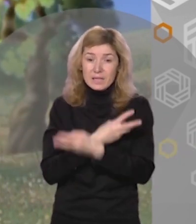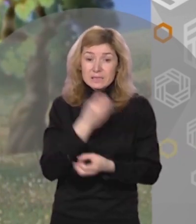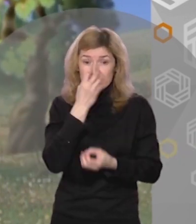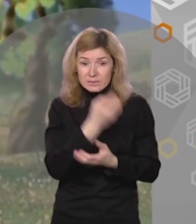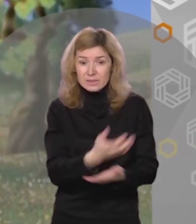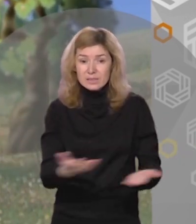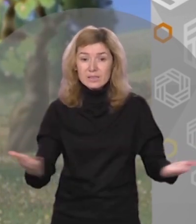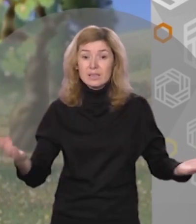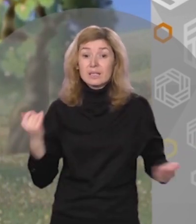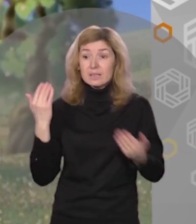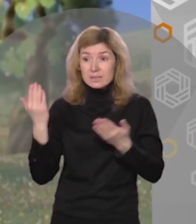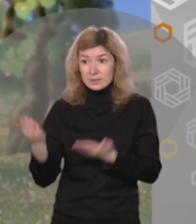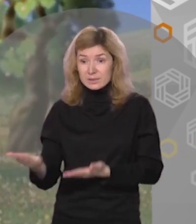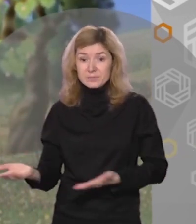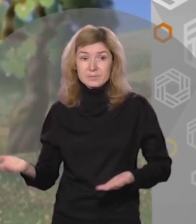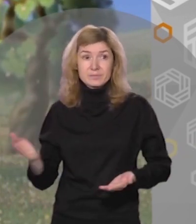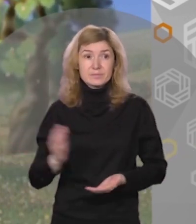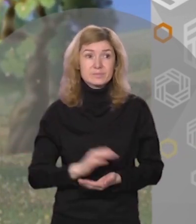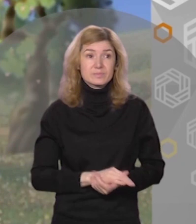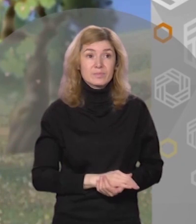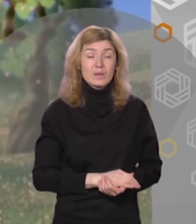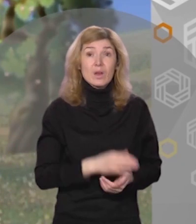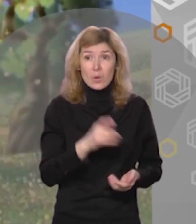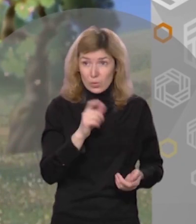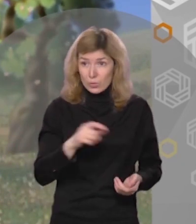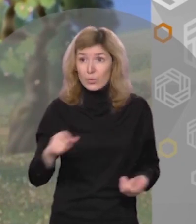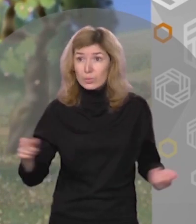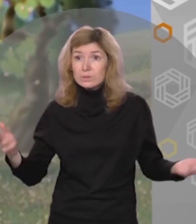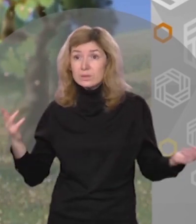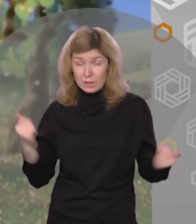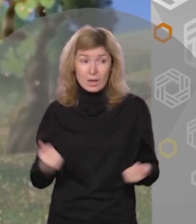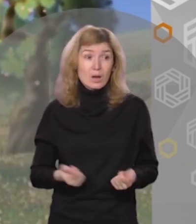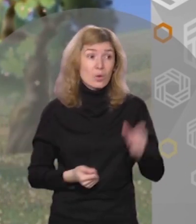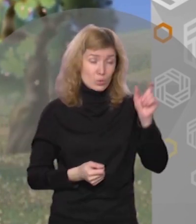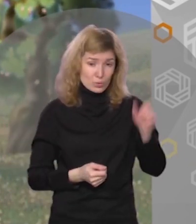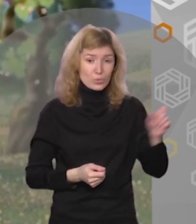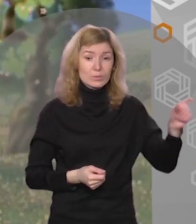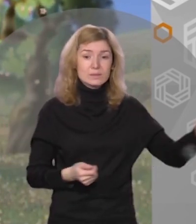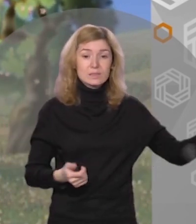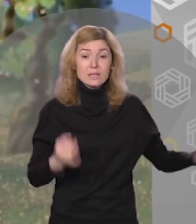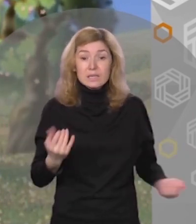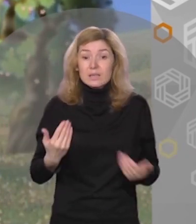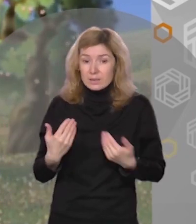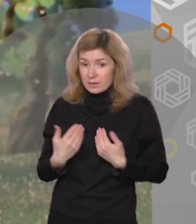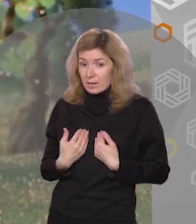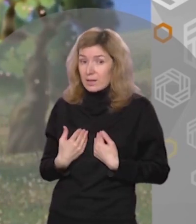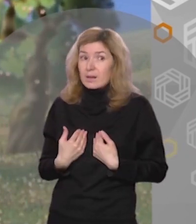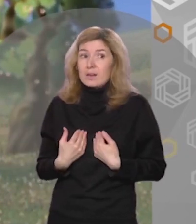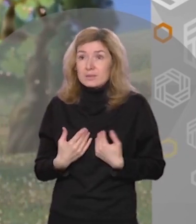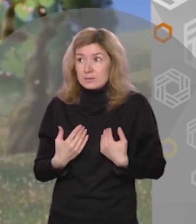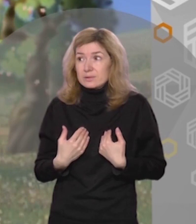птицы, и мы. Значит, люди! Да, люди! И я!